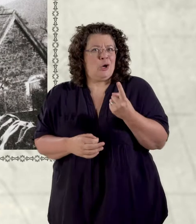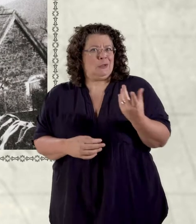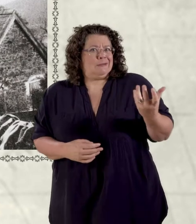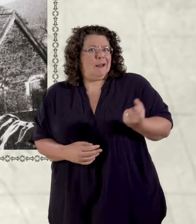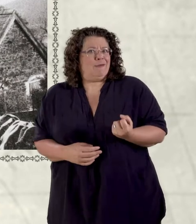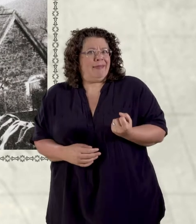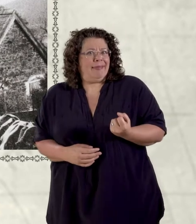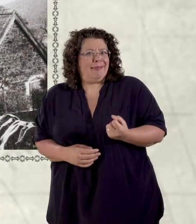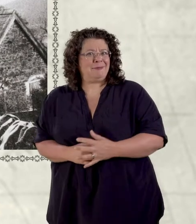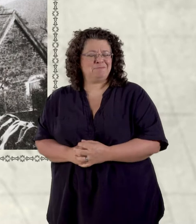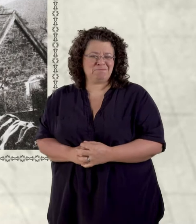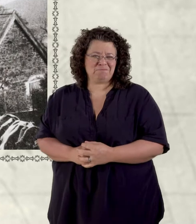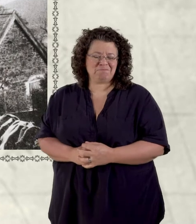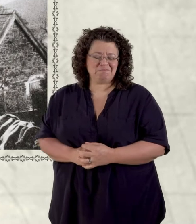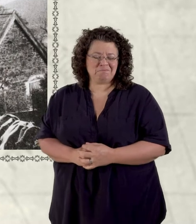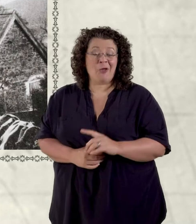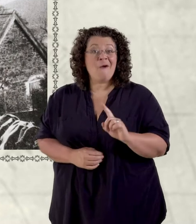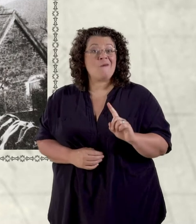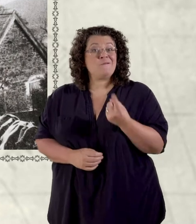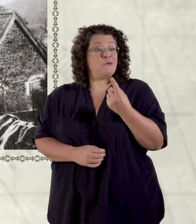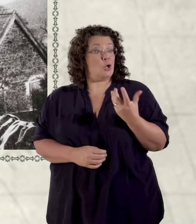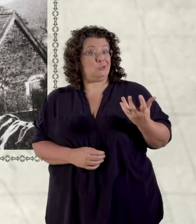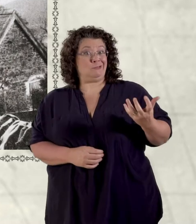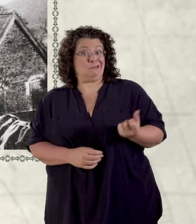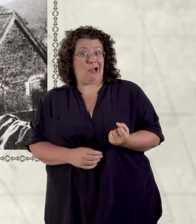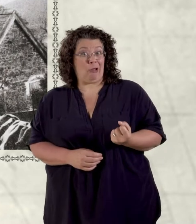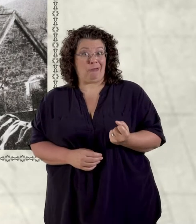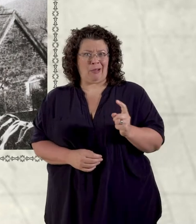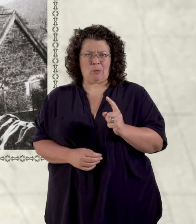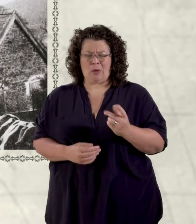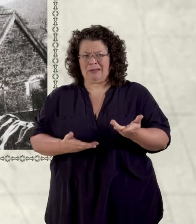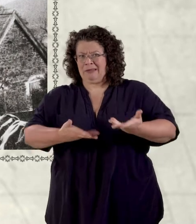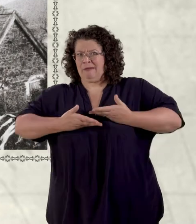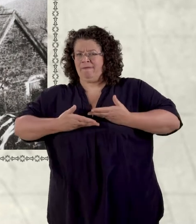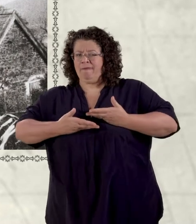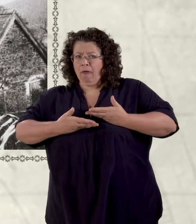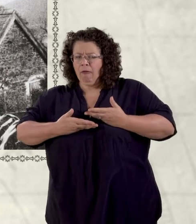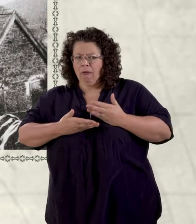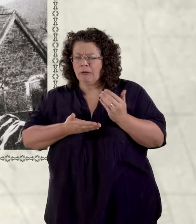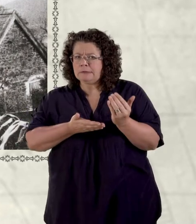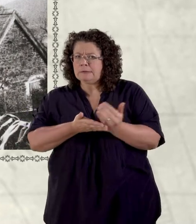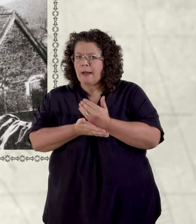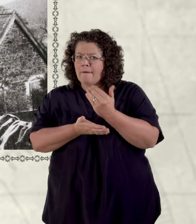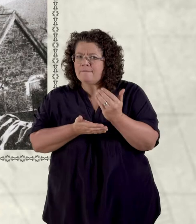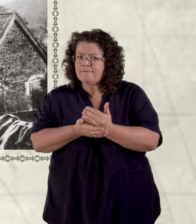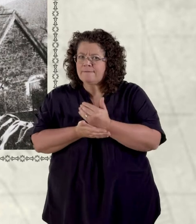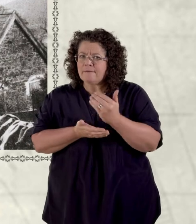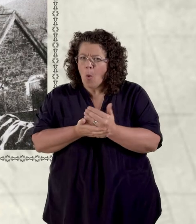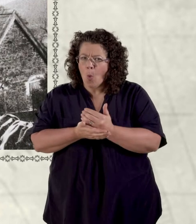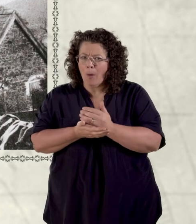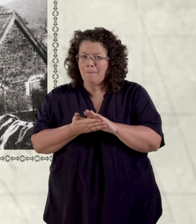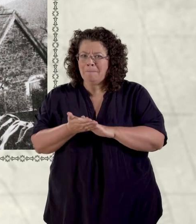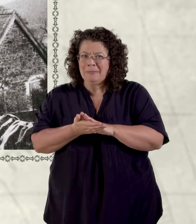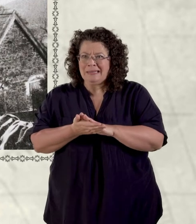Felly, roedd y cyflogau yn cynnig ciniogau ac roedd y